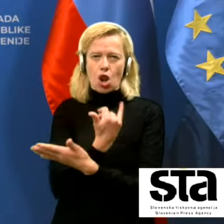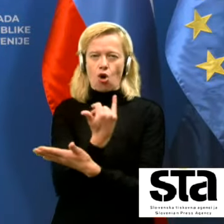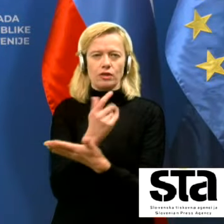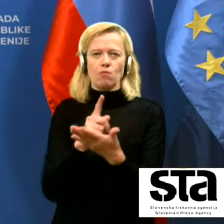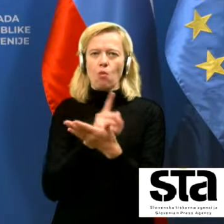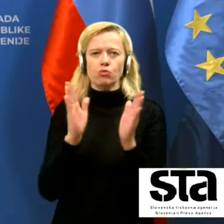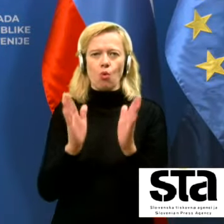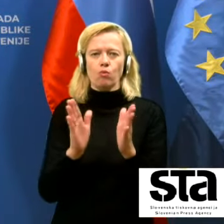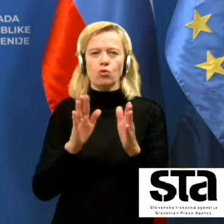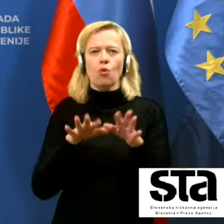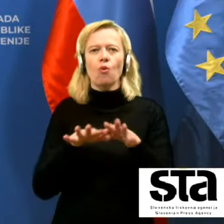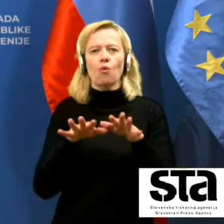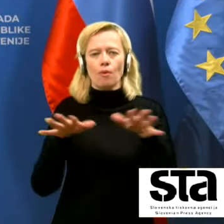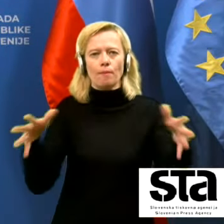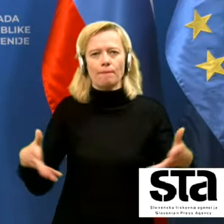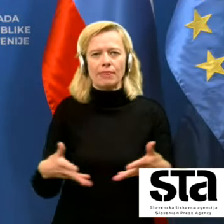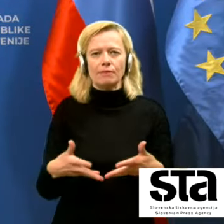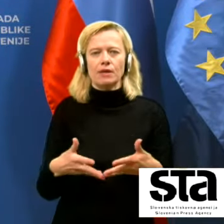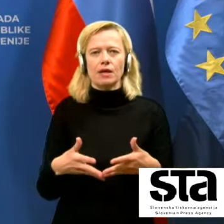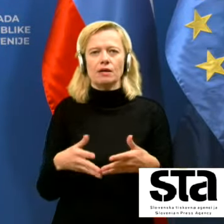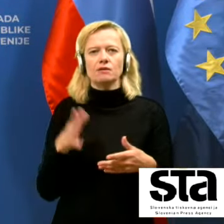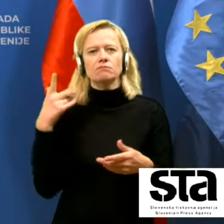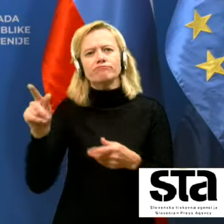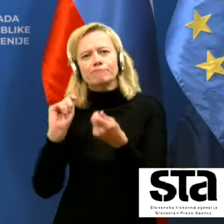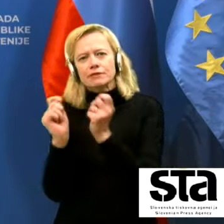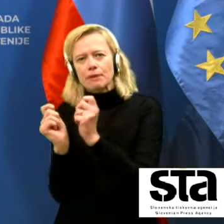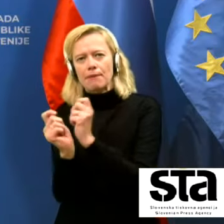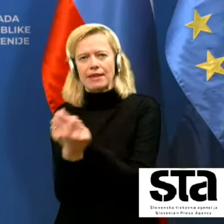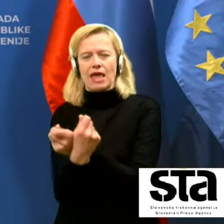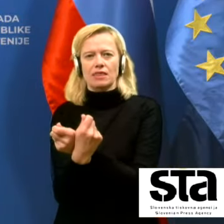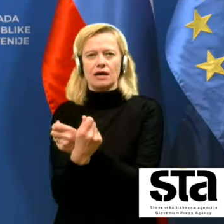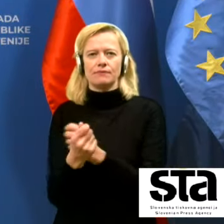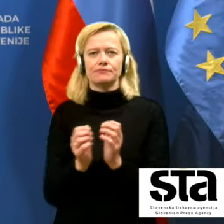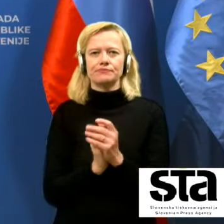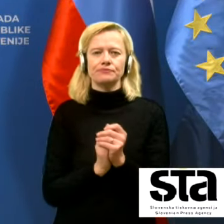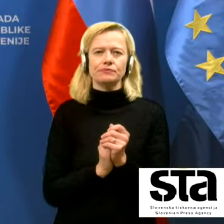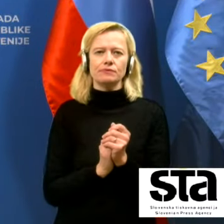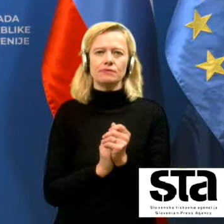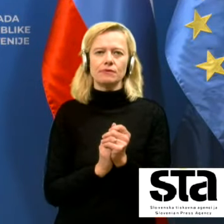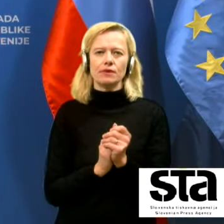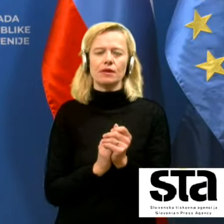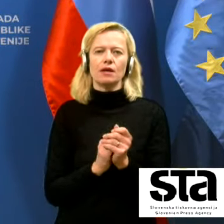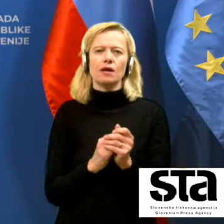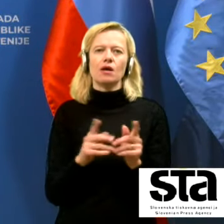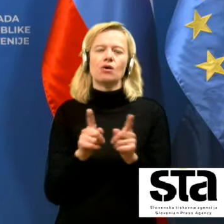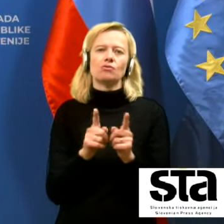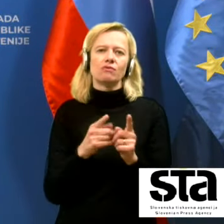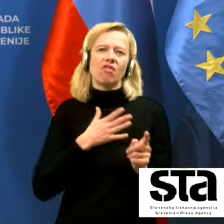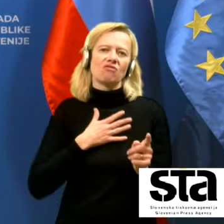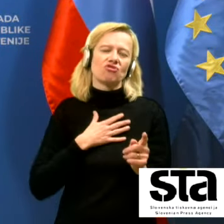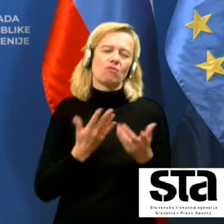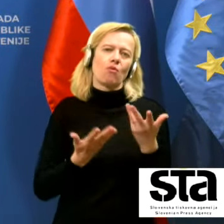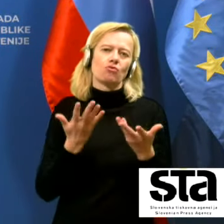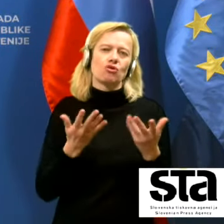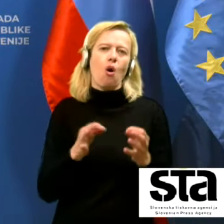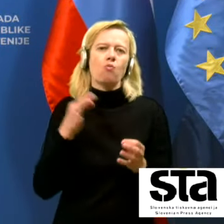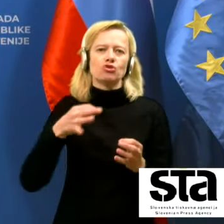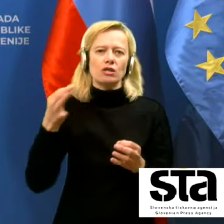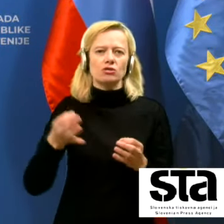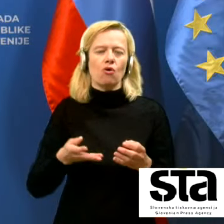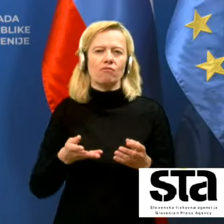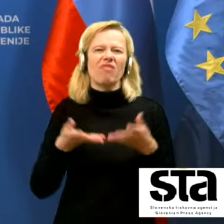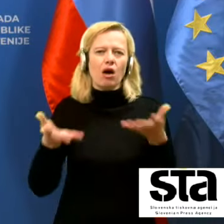epidemije, tudi sama spremenjena, da je sveda, če k temu dodamo še kakšno našo nerodnost občasno,